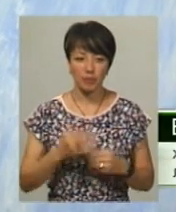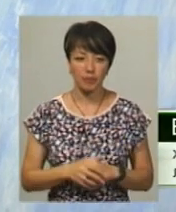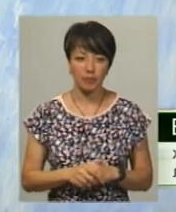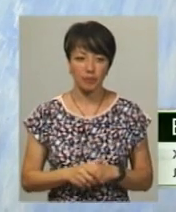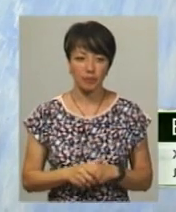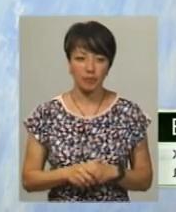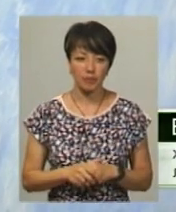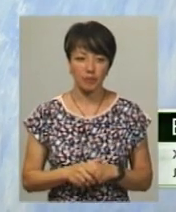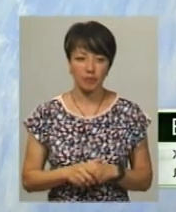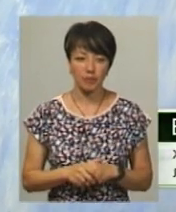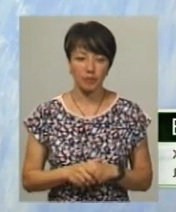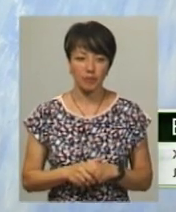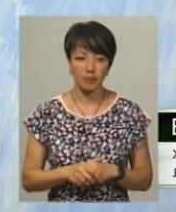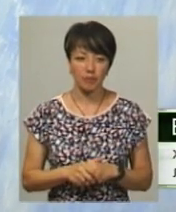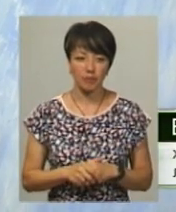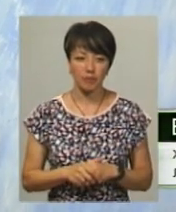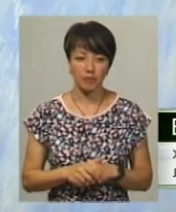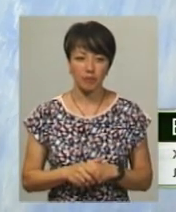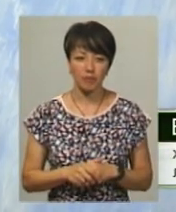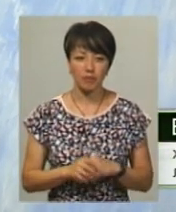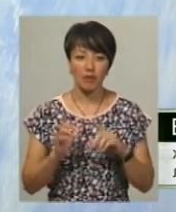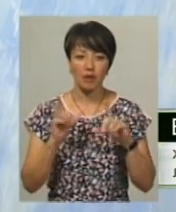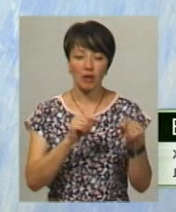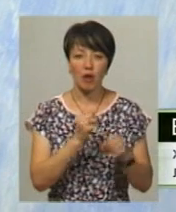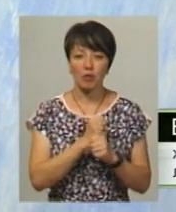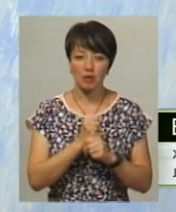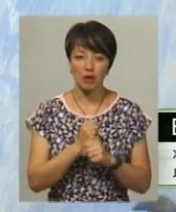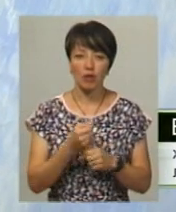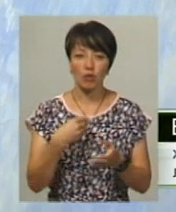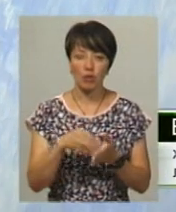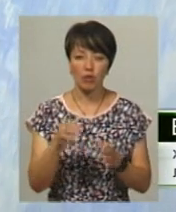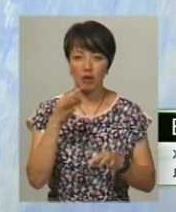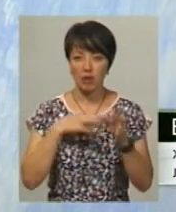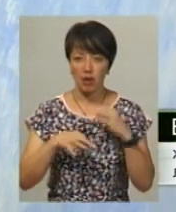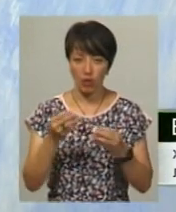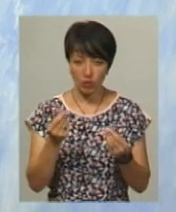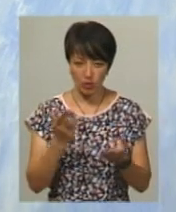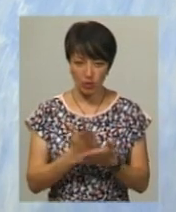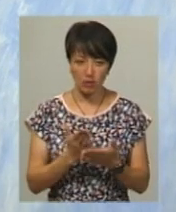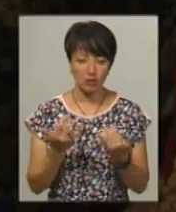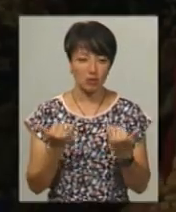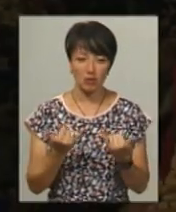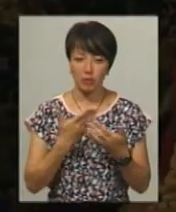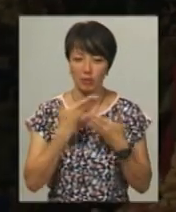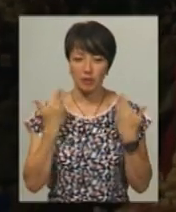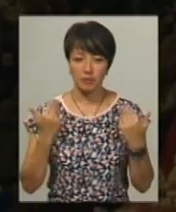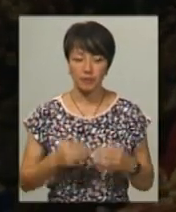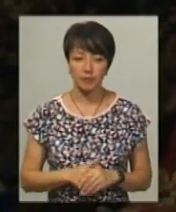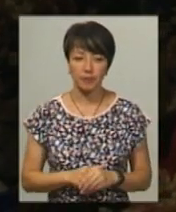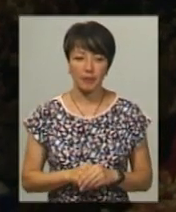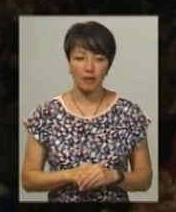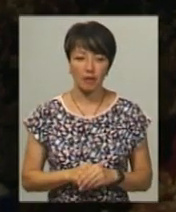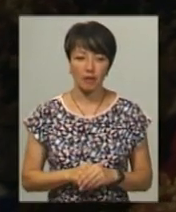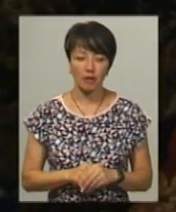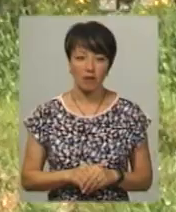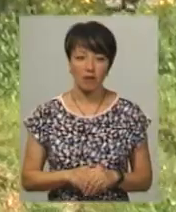рецепт, я йду в аптеку, беру лікар. У вас є гроші на ліки? Наразі немає. Ви вважаєте, що тисячі